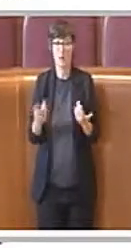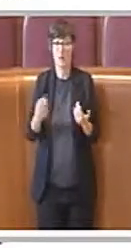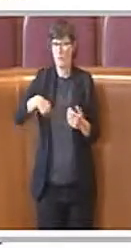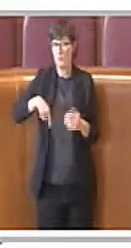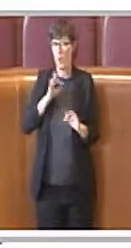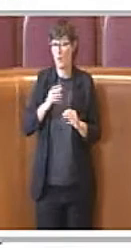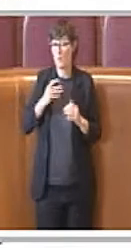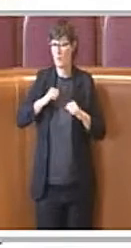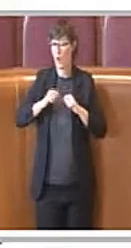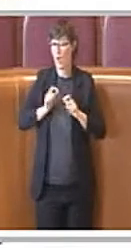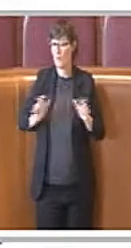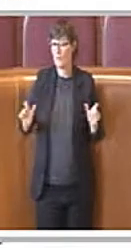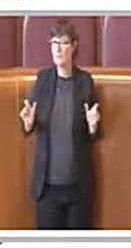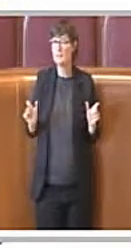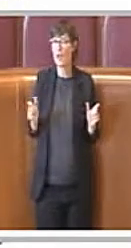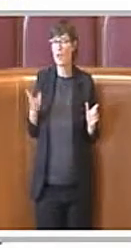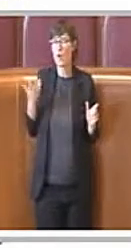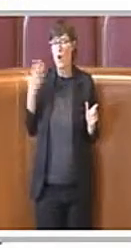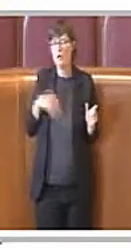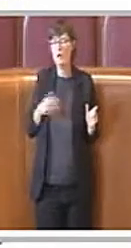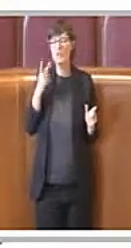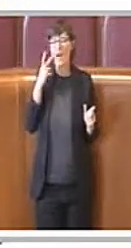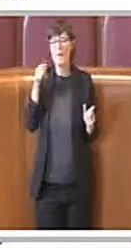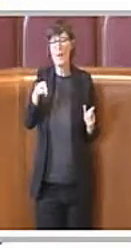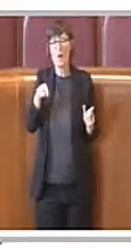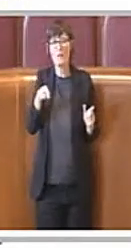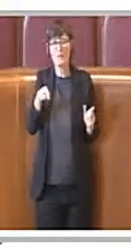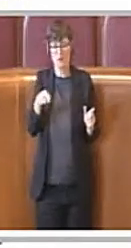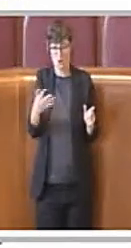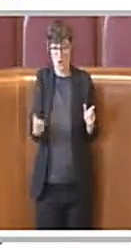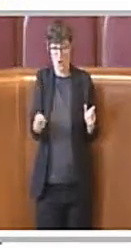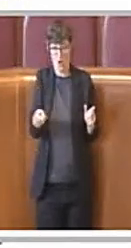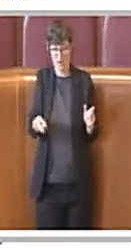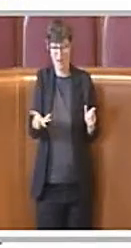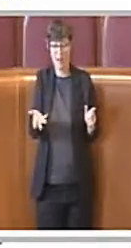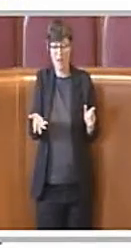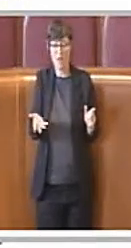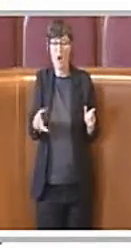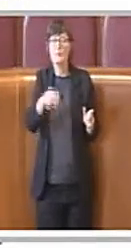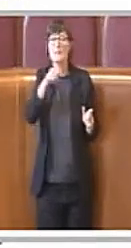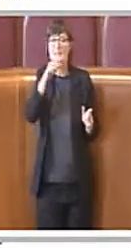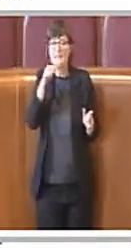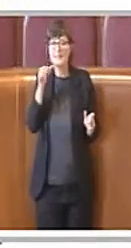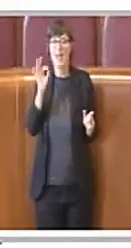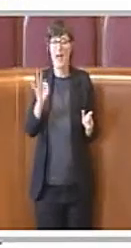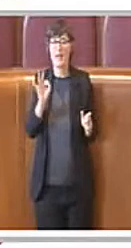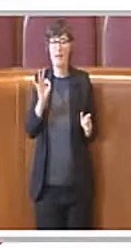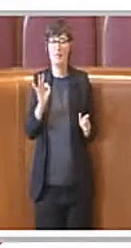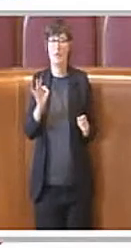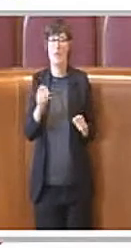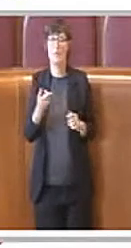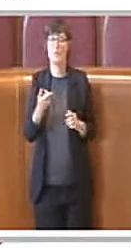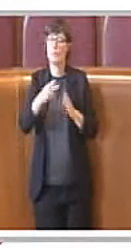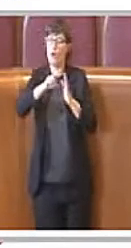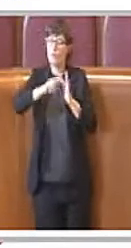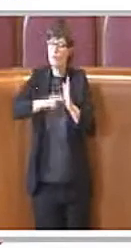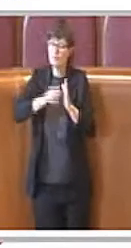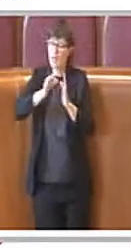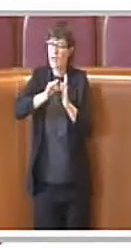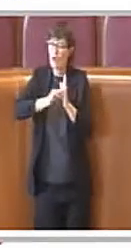amministratori abbiamo effettivamente verificato sul campo come sia indispensabile il passaggio di regolamentare l'interazione.